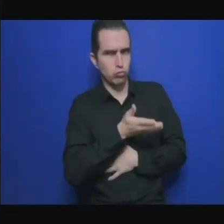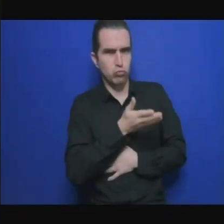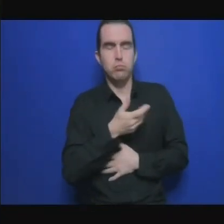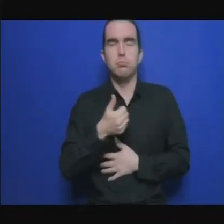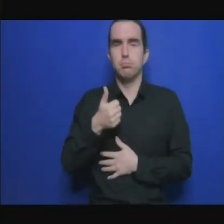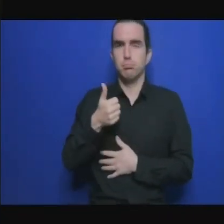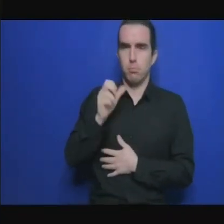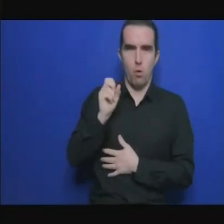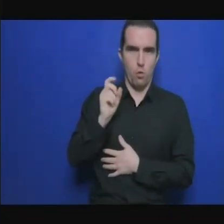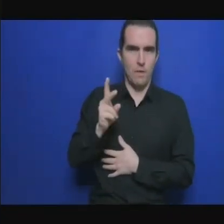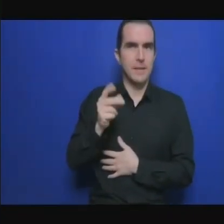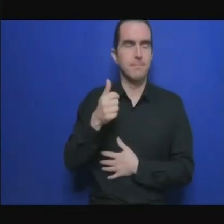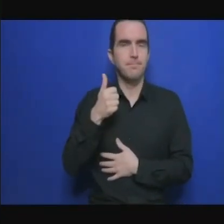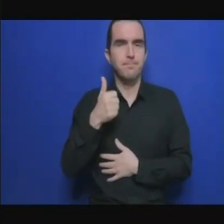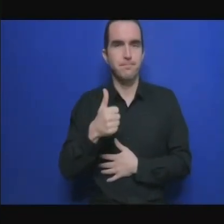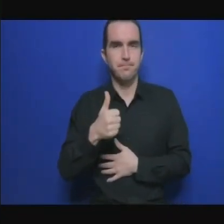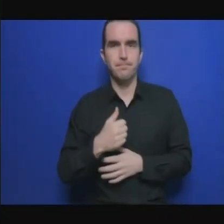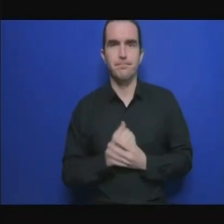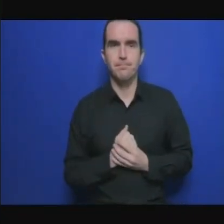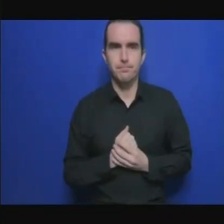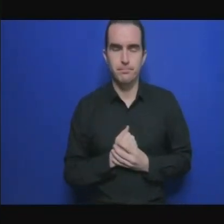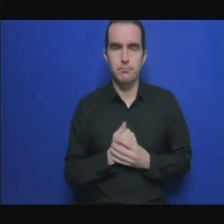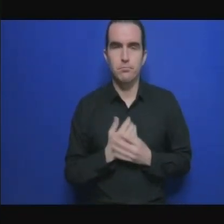je vais faire apparaître le document